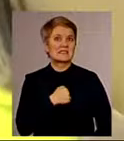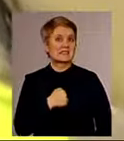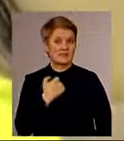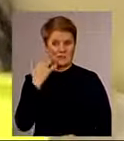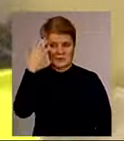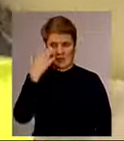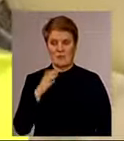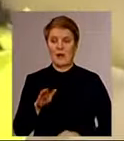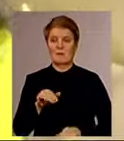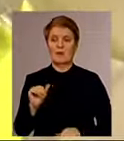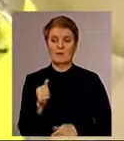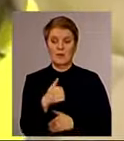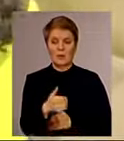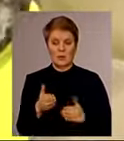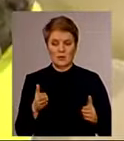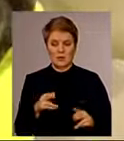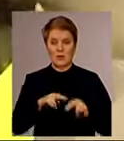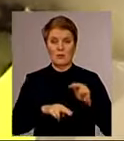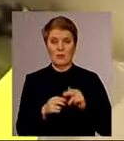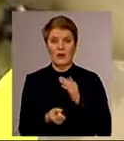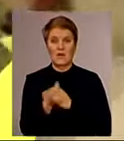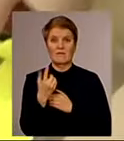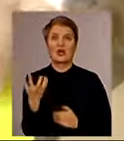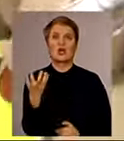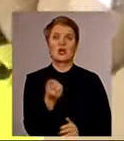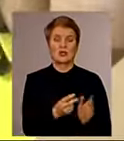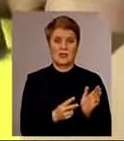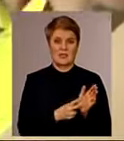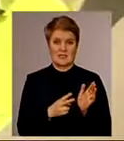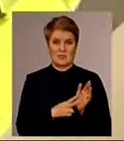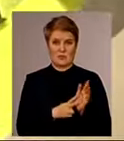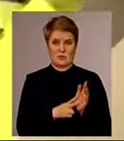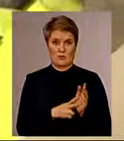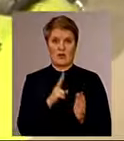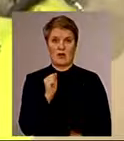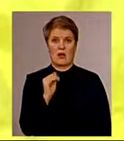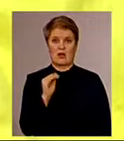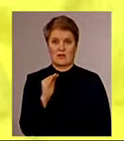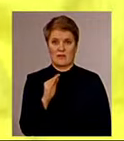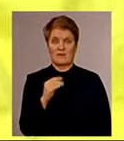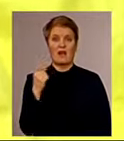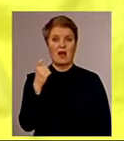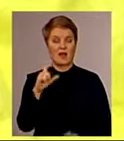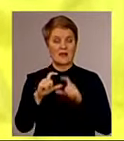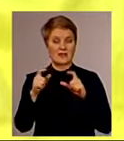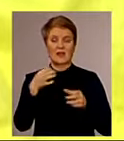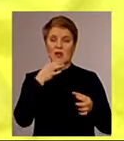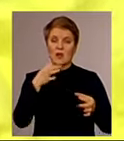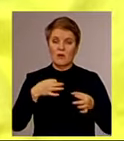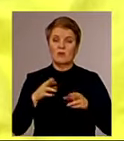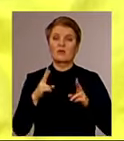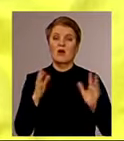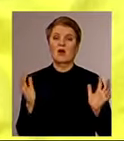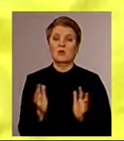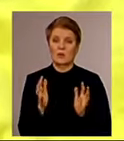намірами. Після першої посилки будівельники виявили ще сімох кажанів. Із Харківського центру жінка отримала рекомендації, як доглядати за